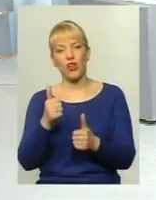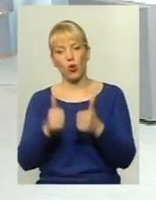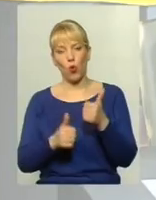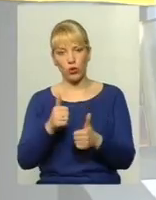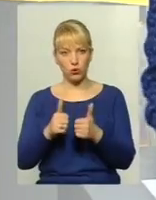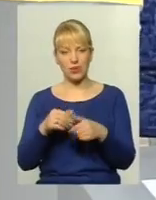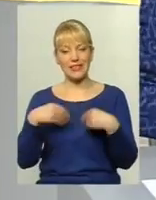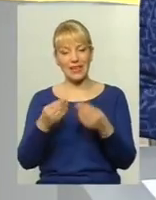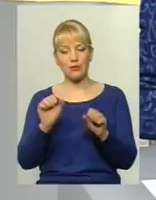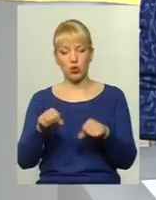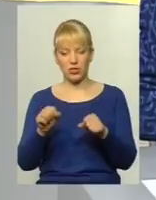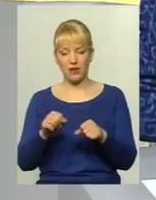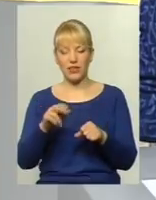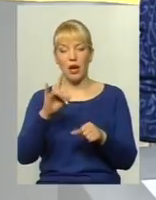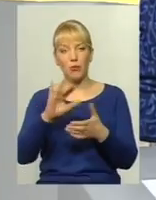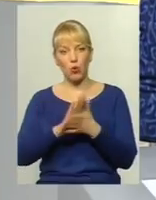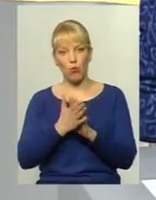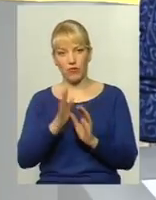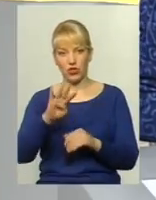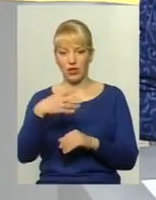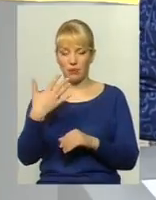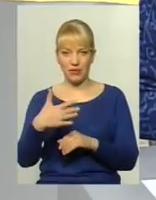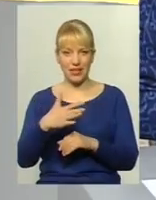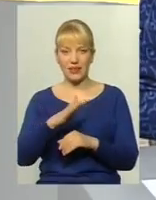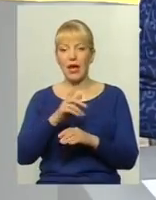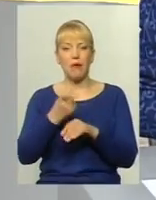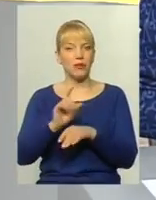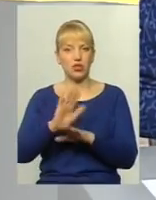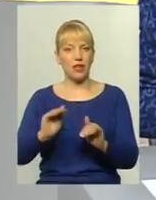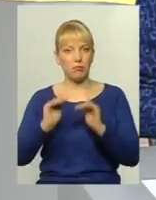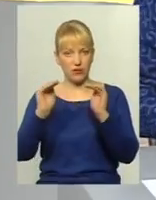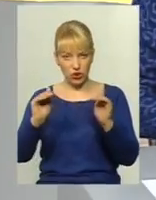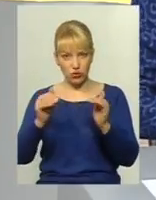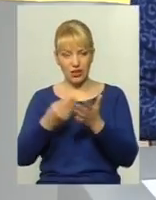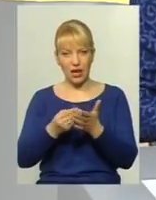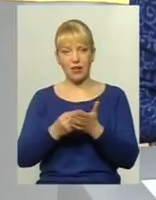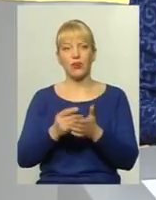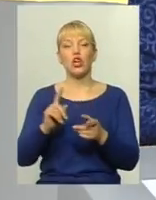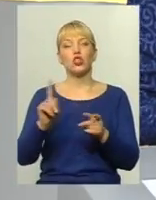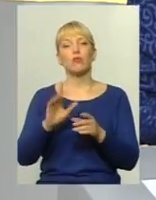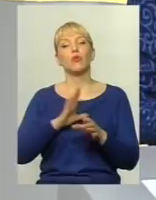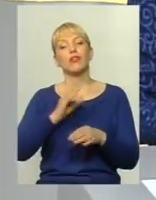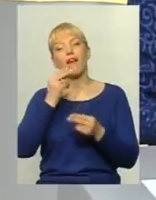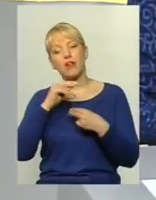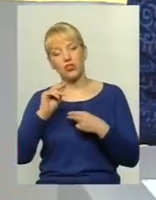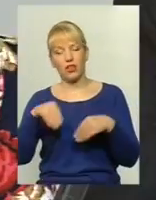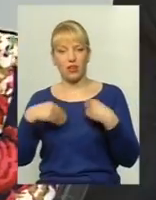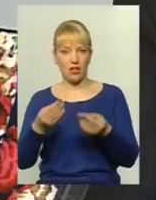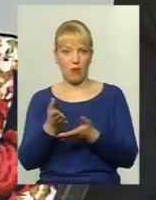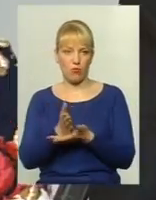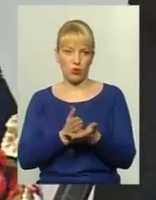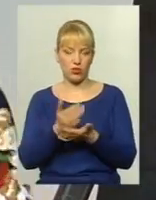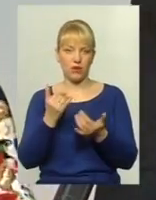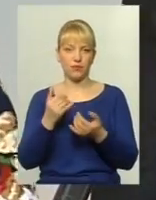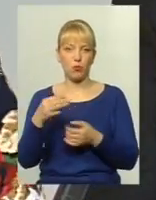,50 і непідвищенню подальшому тарифу все-таки змінити на краще надання послуг в обласному центрі? На